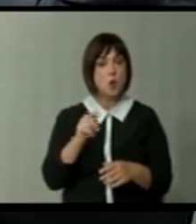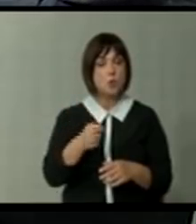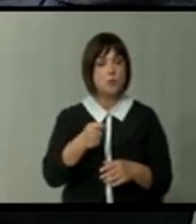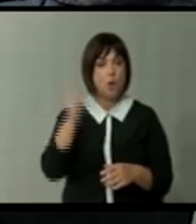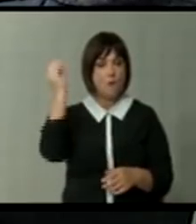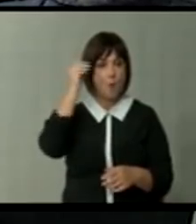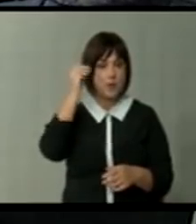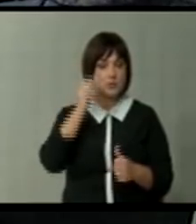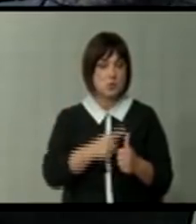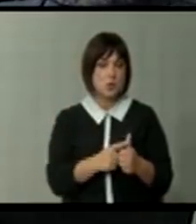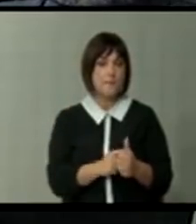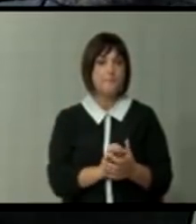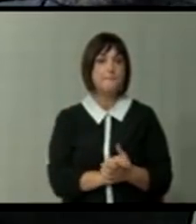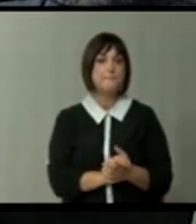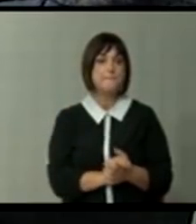образованието.